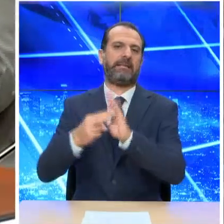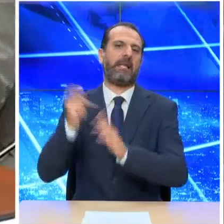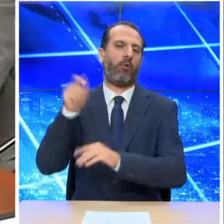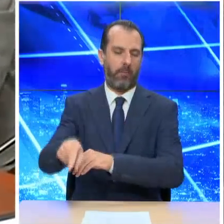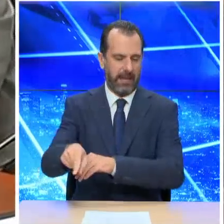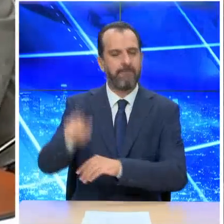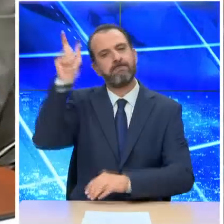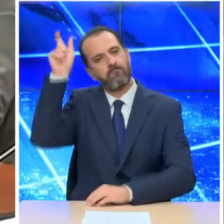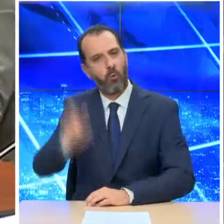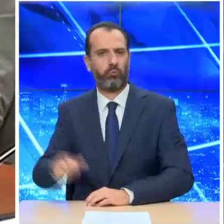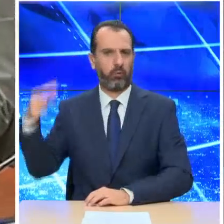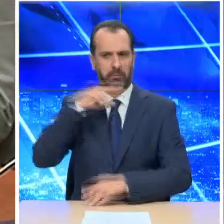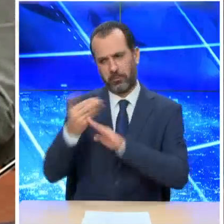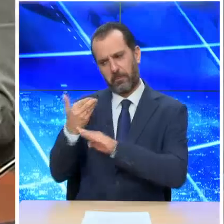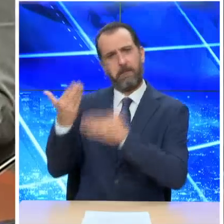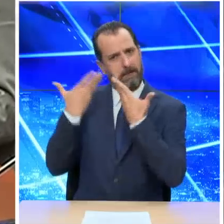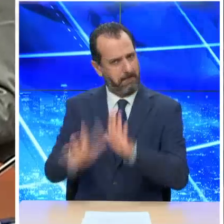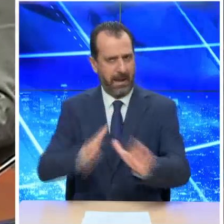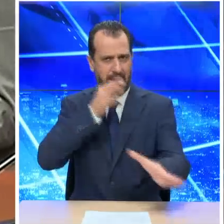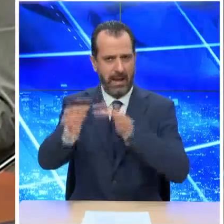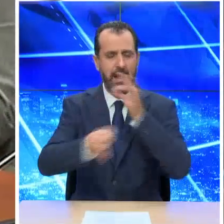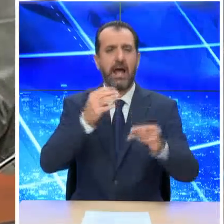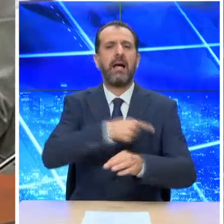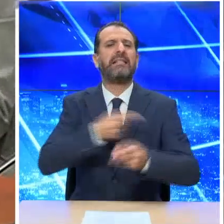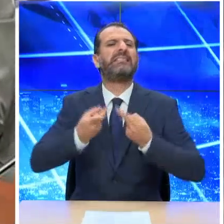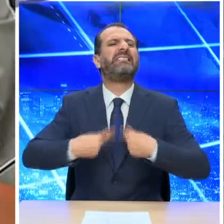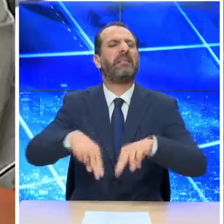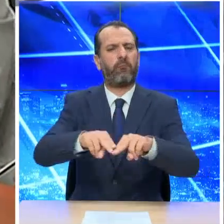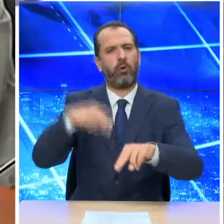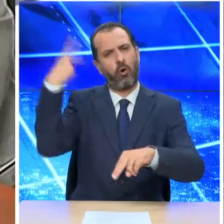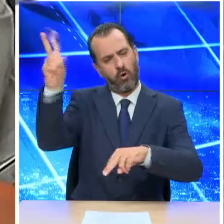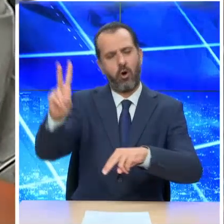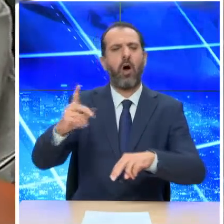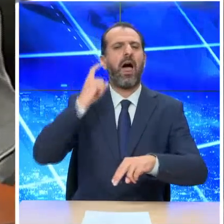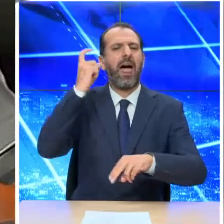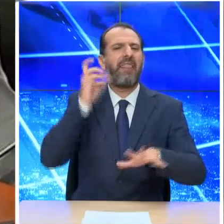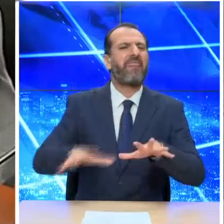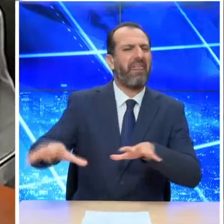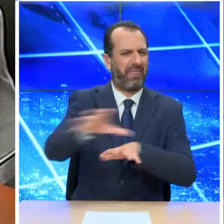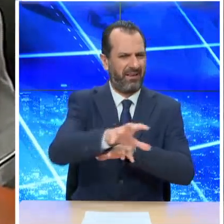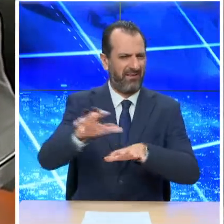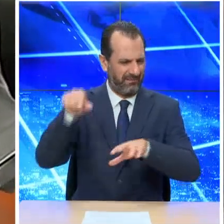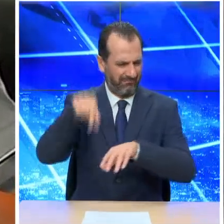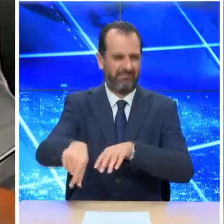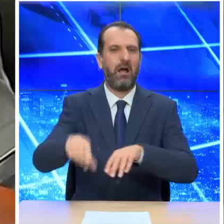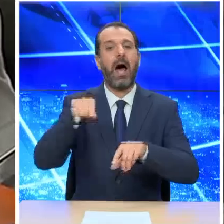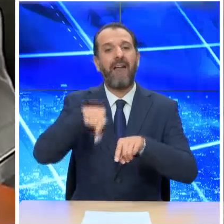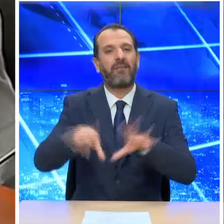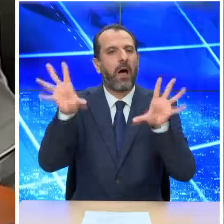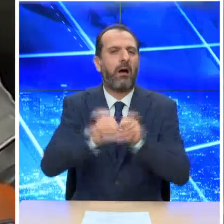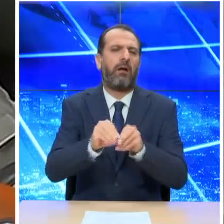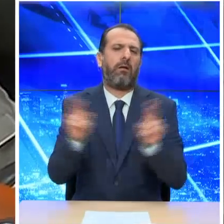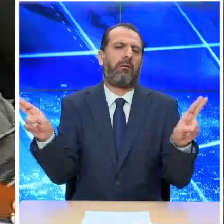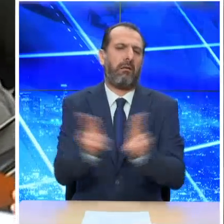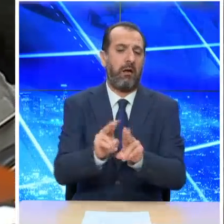Μητσοτάκης κατά τη διάρκεια της συνάντησης του με το Διοικητικό Συμβούλιο της ΔΕΘΕΛΕΞΠΟ λέγοντας πως για αυτά θα μιλήσει το βράδυ